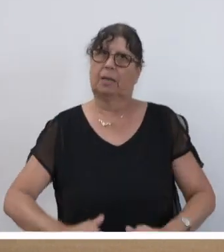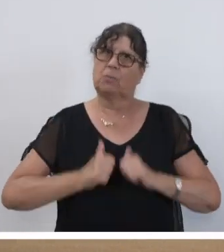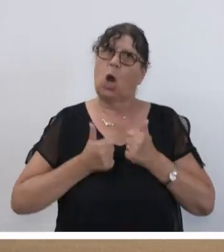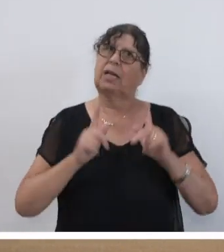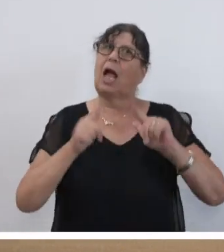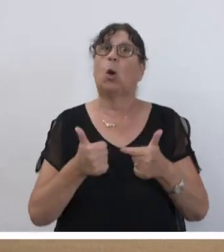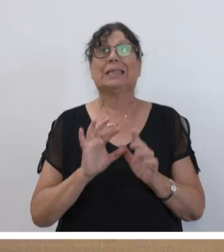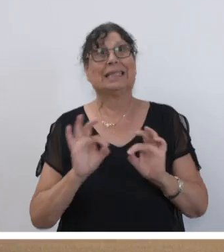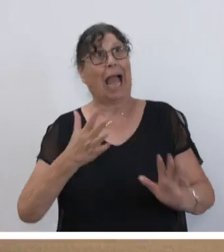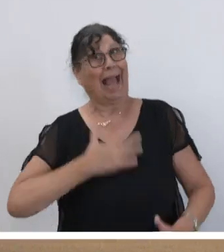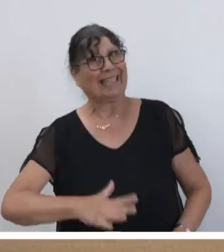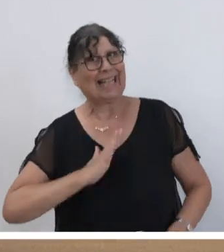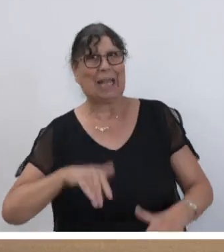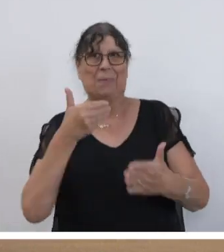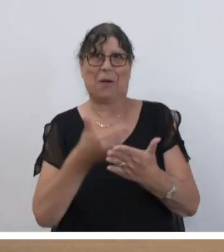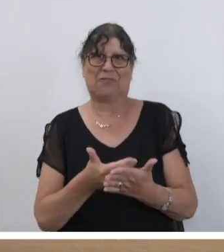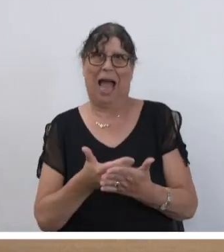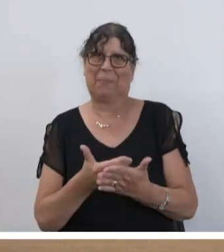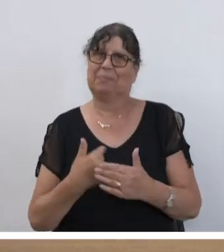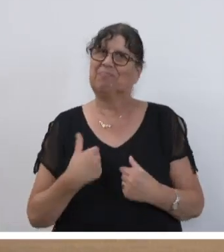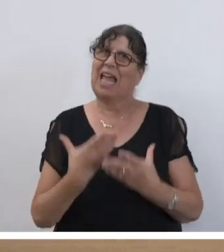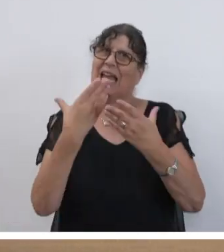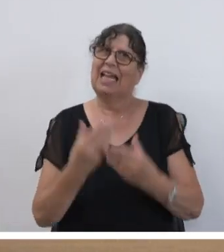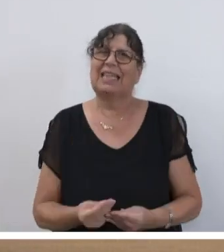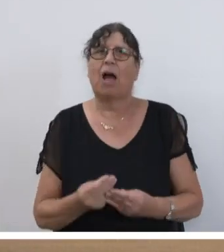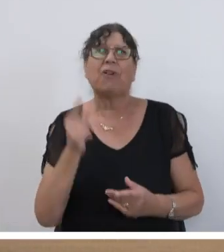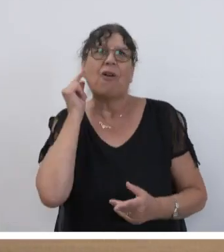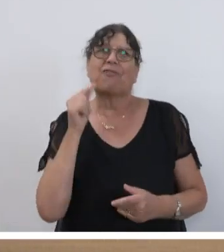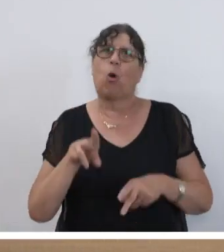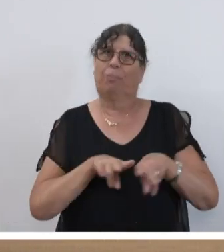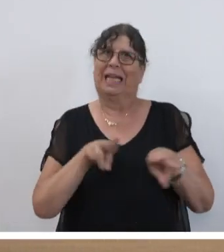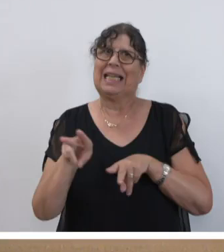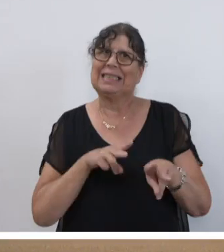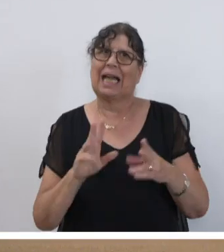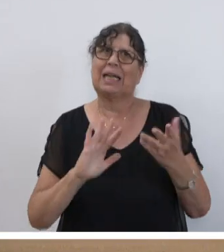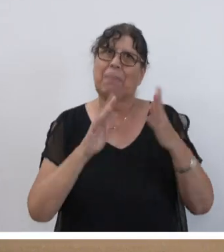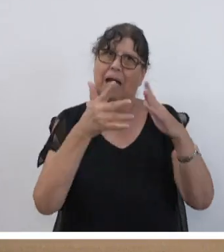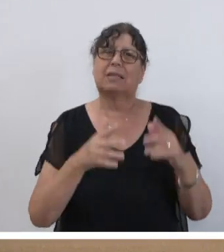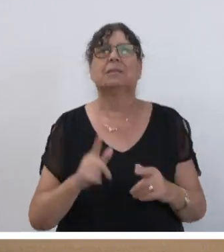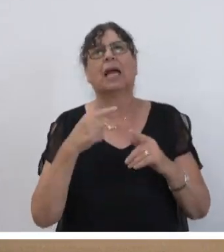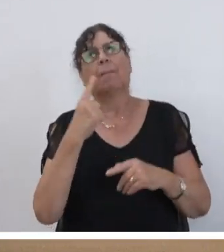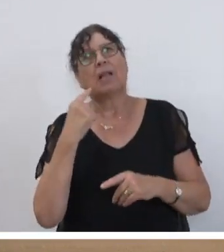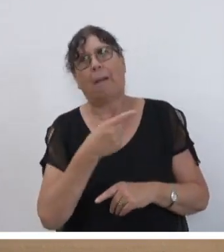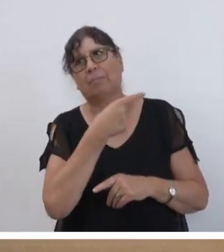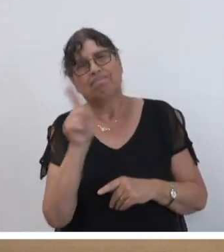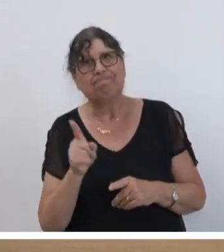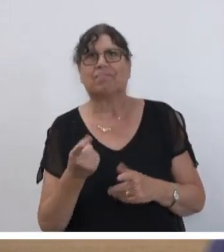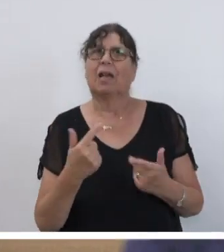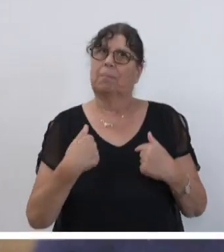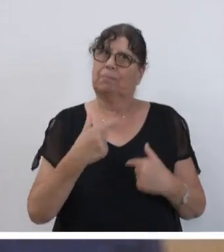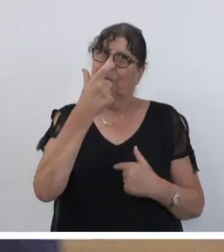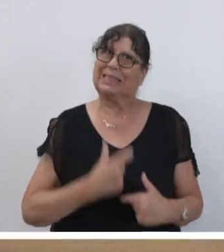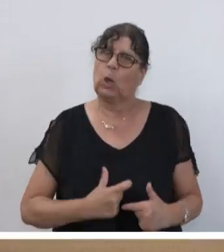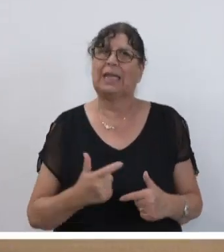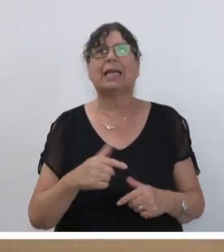auch noch eine sehr angenehme Aufgabe, denn ich darf Frau Ministerin Petra Berg im Namen des ganzen Hauses, aber auch von mir persönlich die